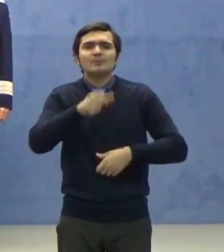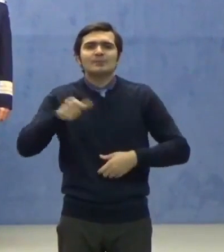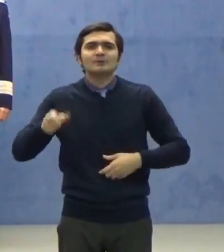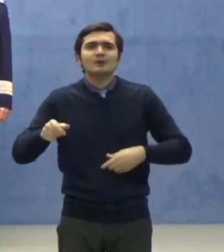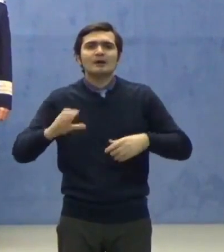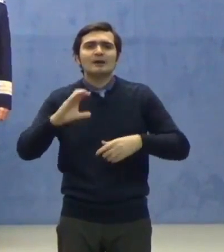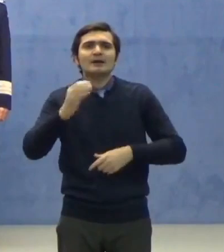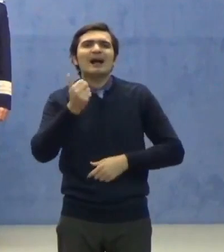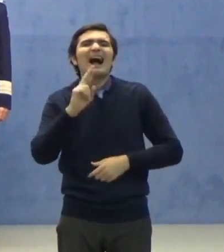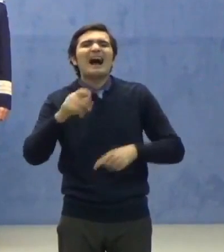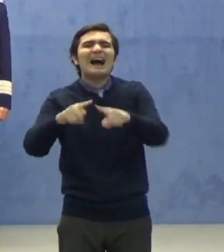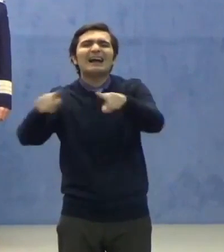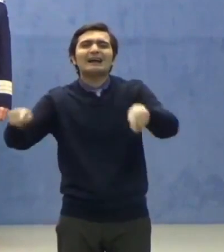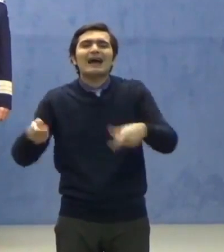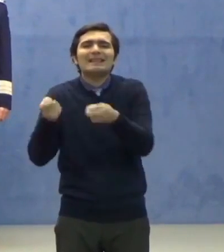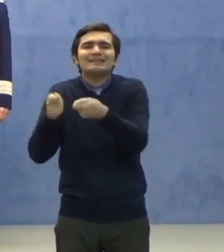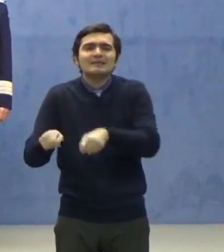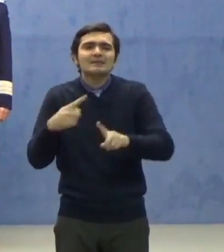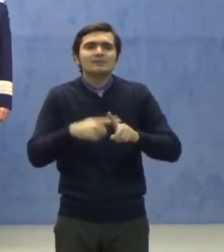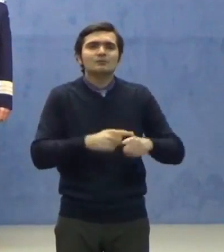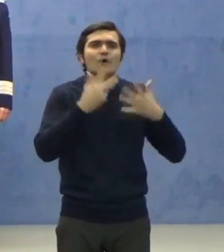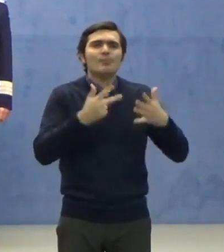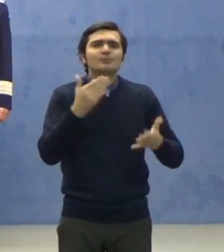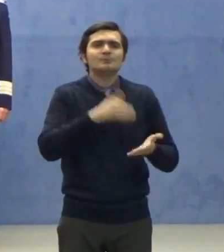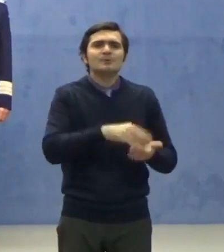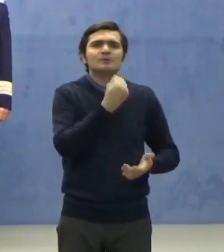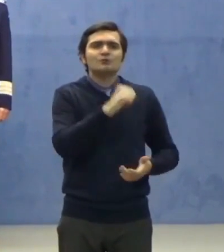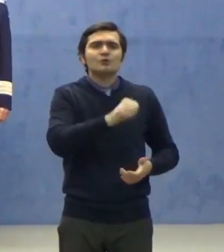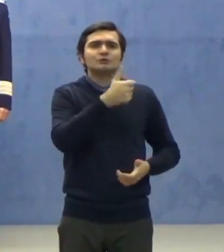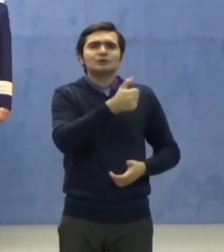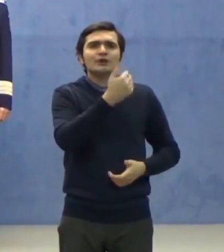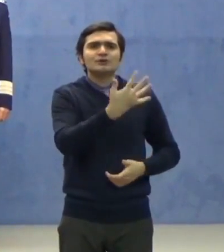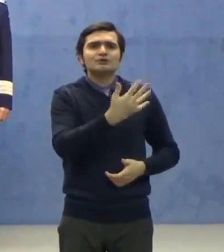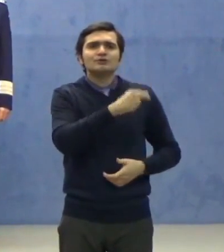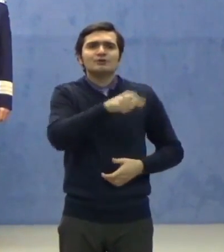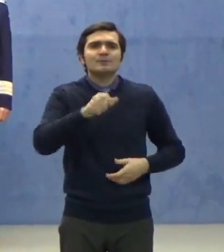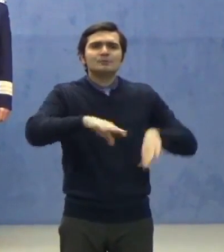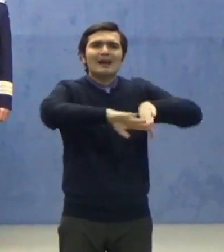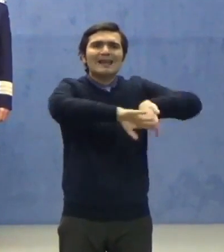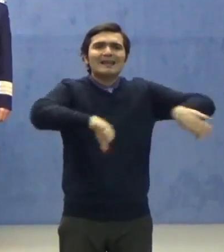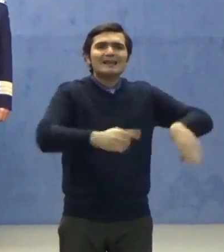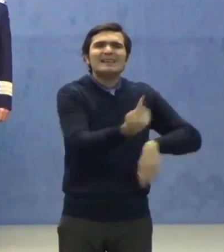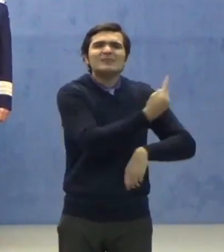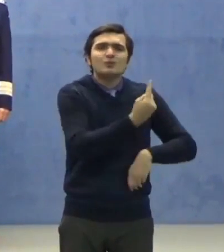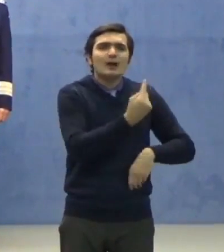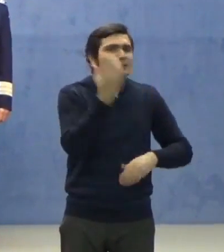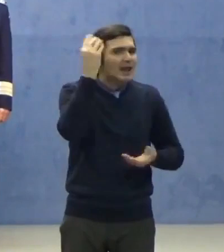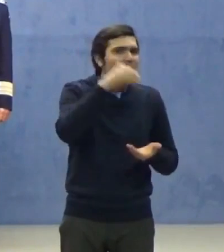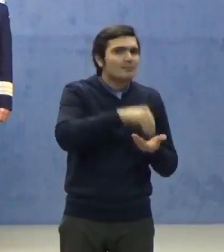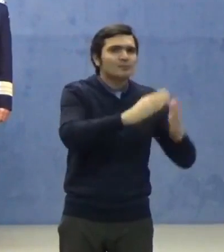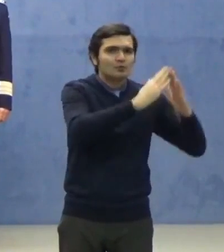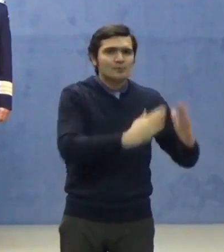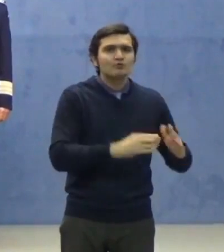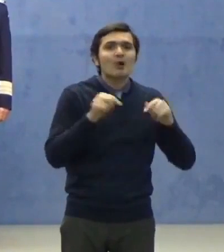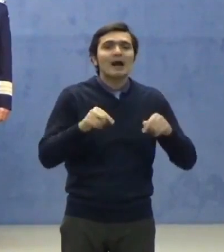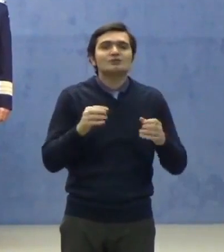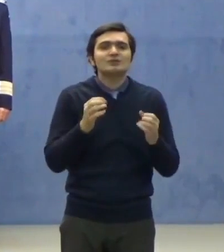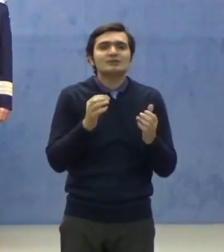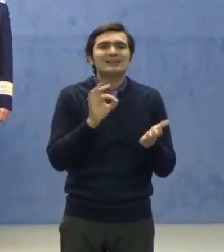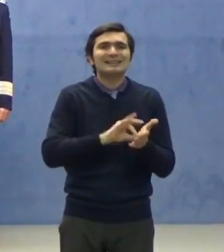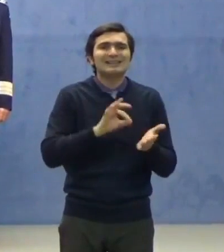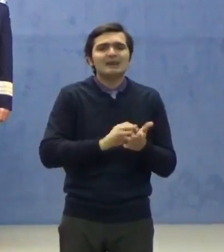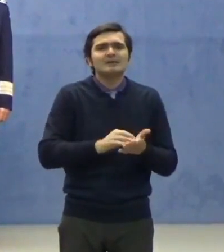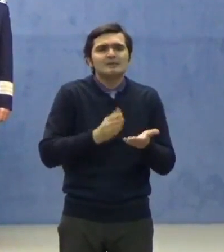și 18.965 de persoane în izolare la domiciliu, iar aceste date sunt date în